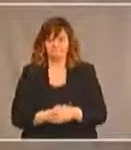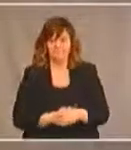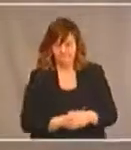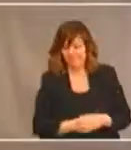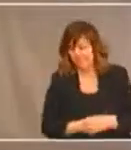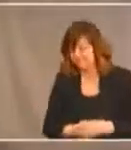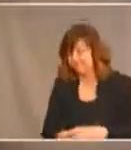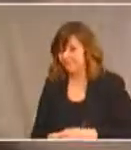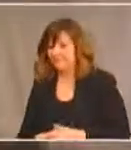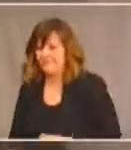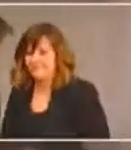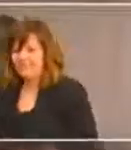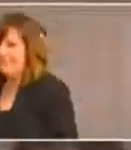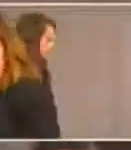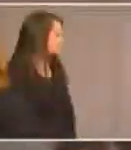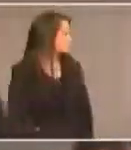Merci, Trevor.